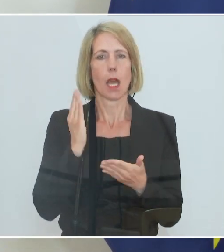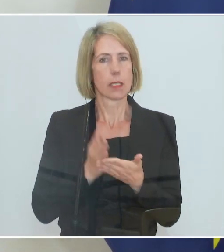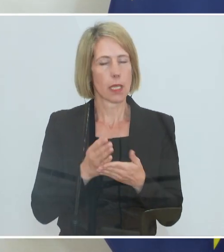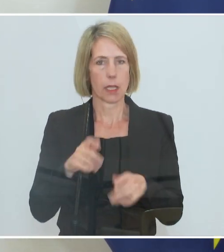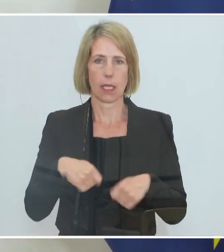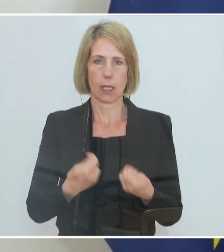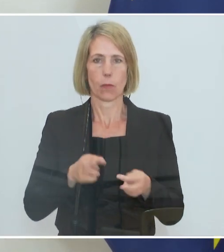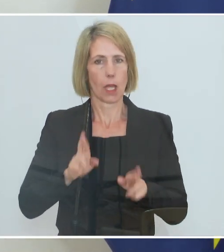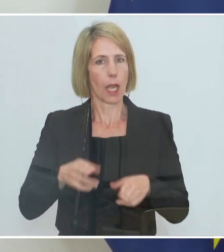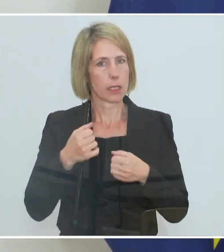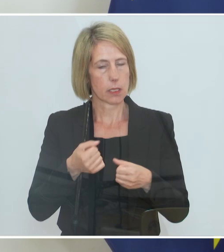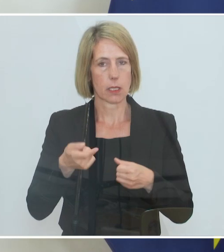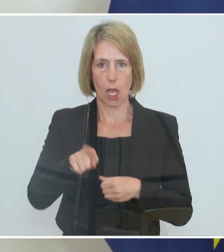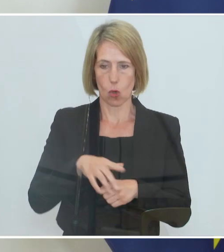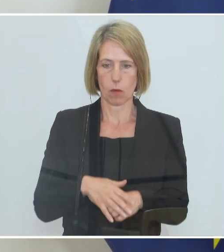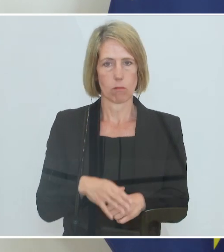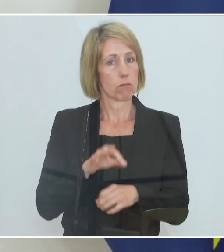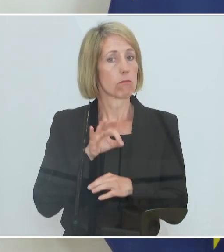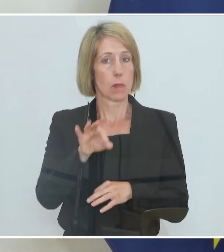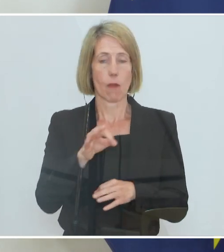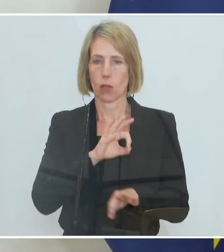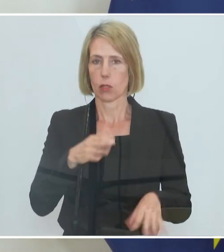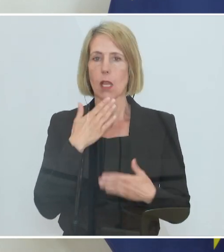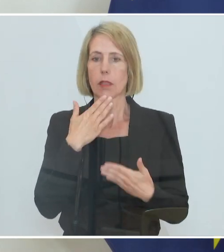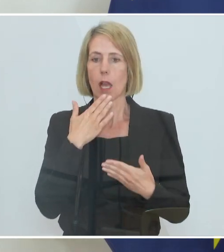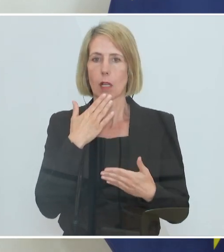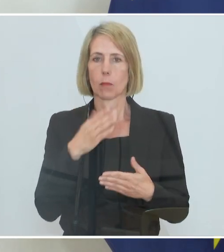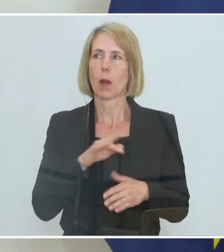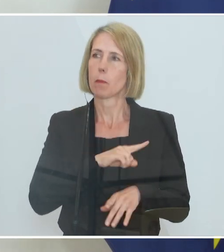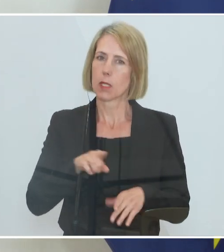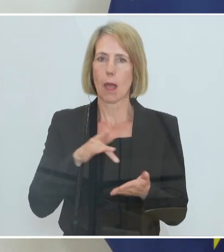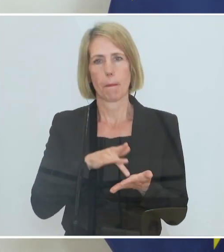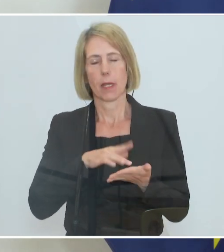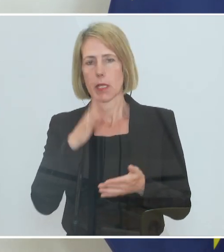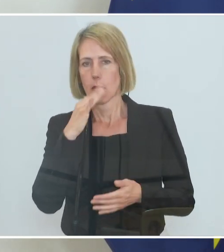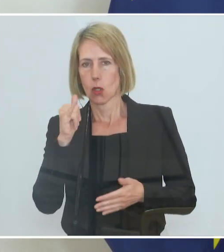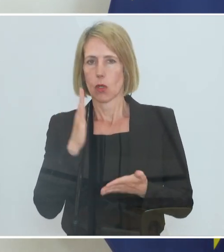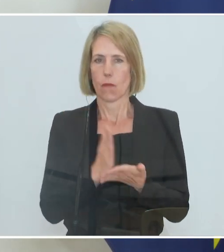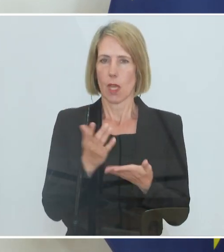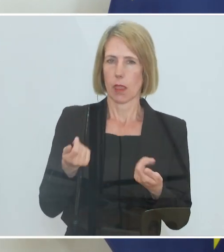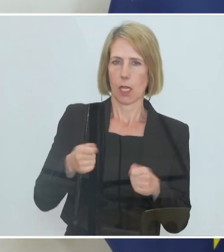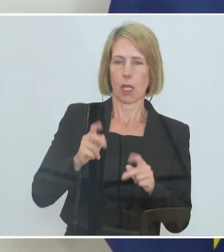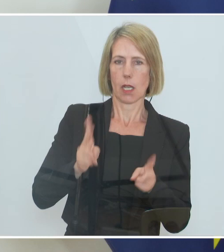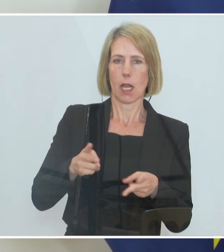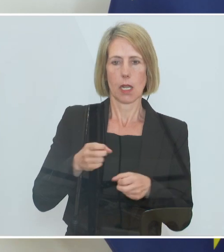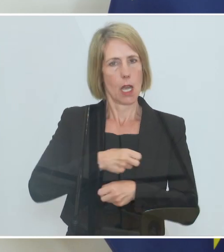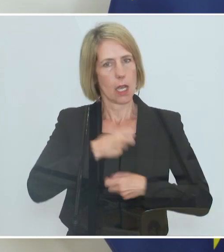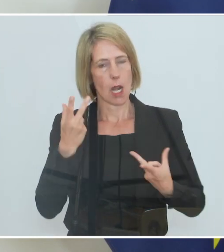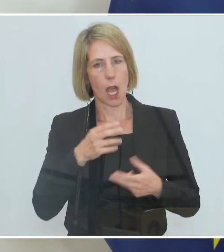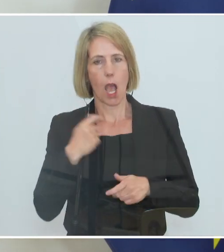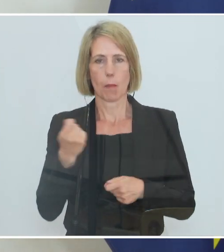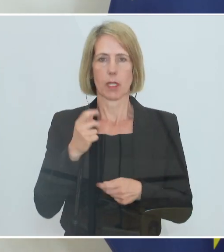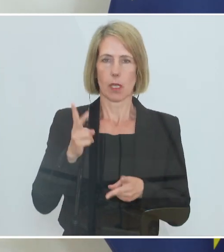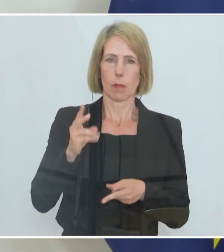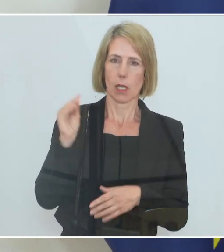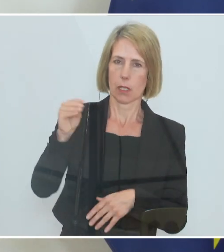und auch dankbar dafür, dass wir das jetzt zügig in Richtung Mitte Juni fertig machen könnten, weil damit ist das ein klares Signal, das an diese Betriebe gegeben werden kann.